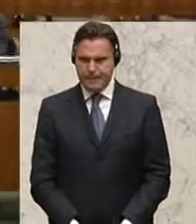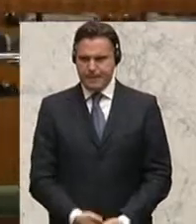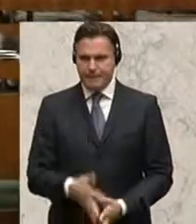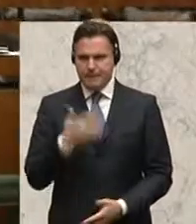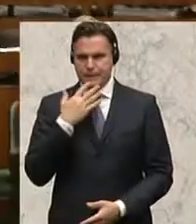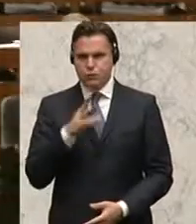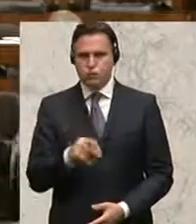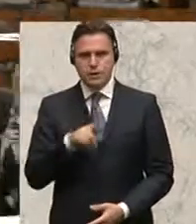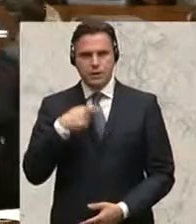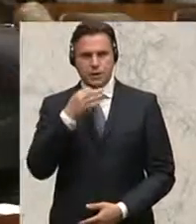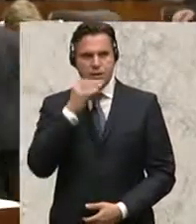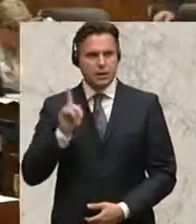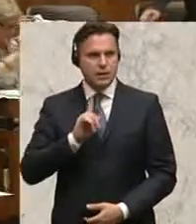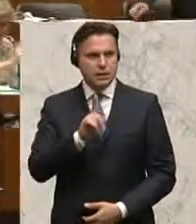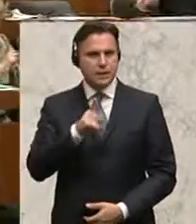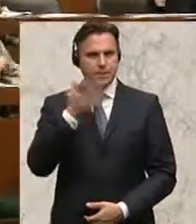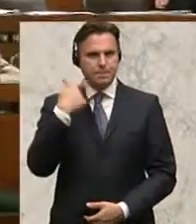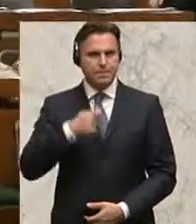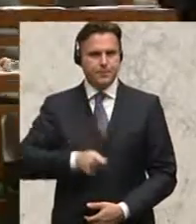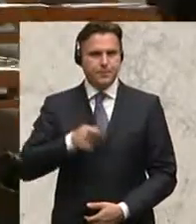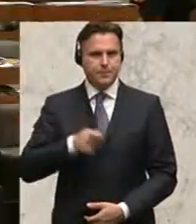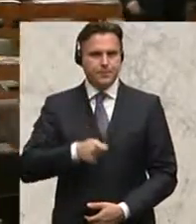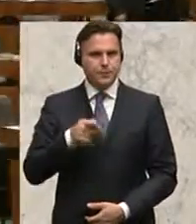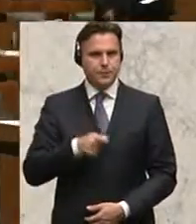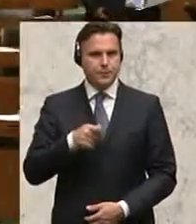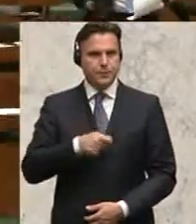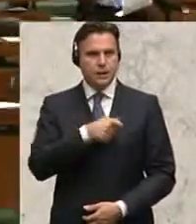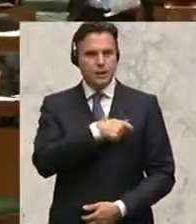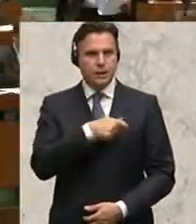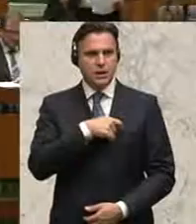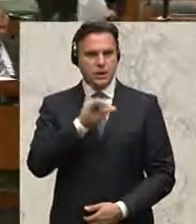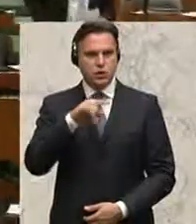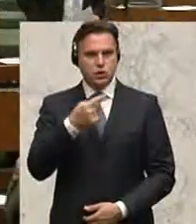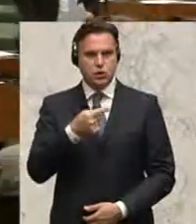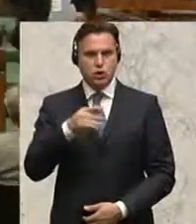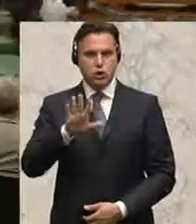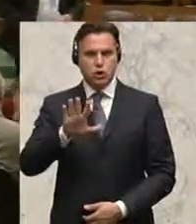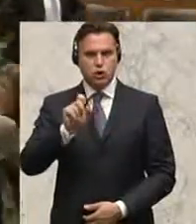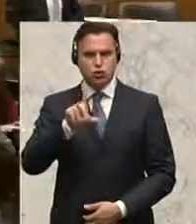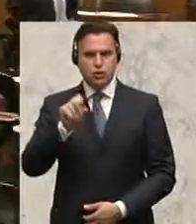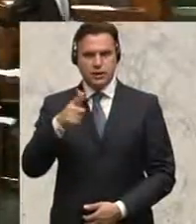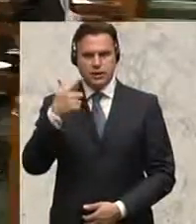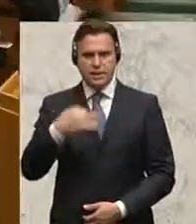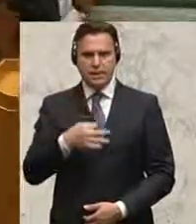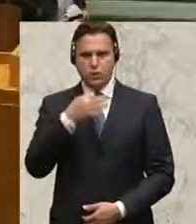Nächster Redner, zu Wort gemeldet ist der Herr Abgeordnete Ingenieur Hermann Schultes. Zwei Minuten sind eingestellt, bitte.